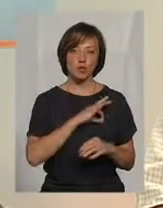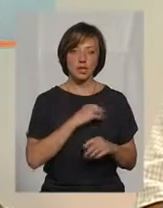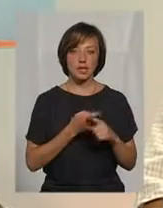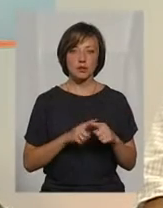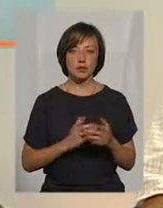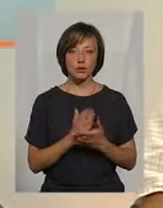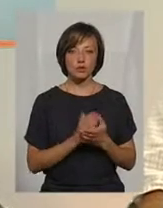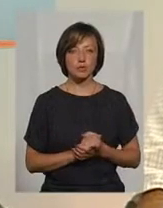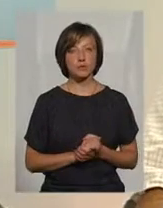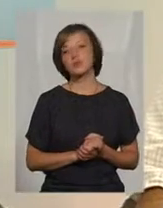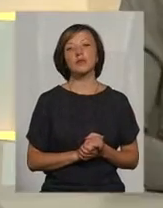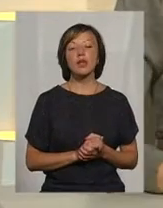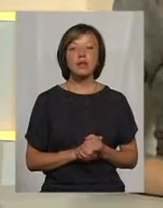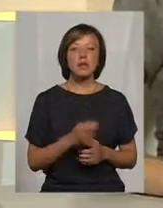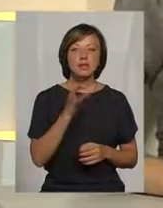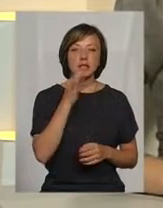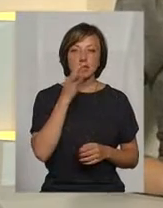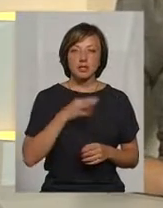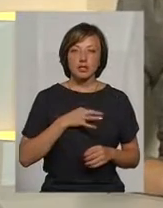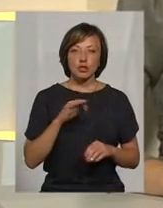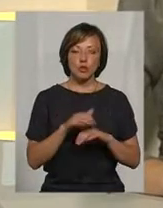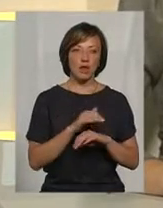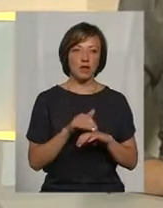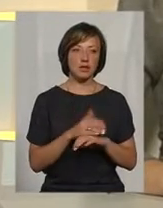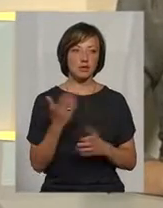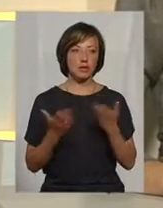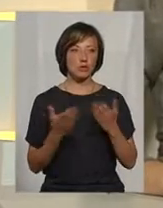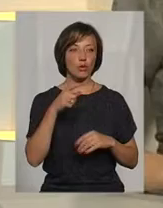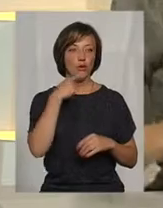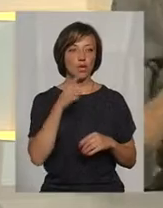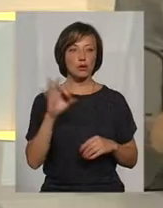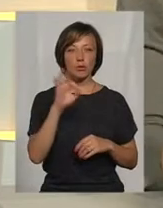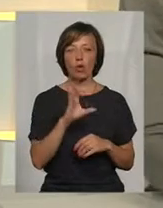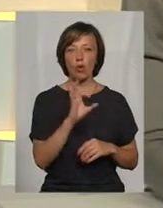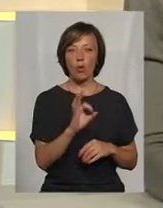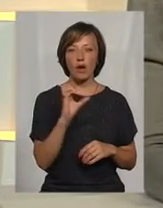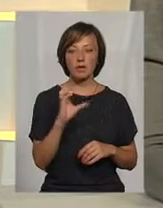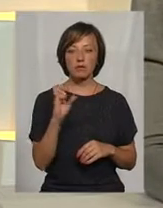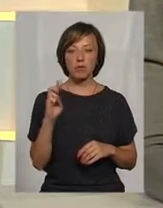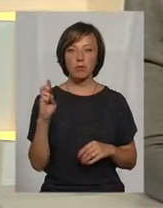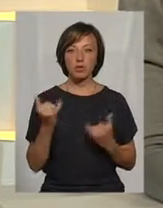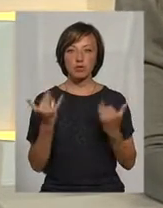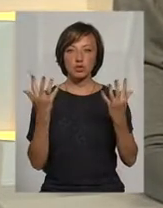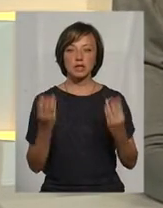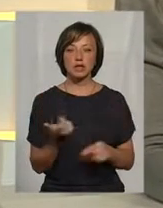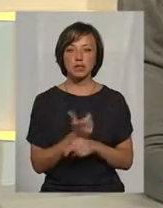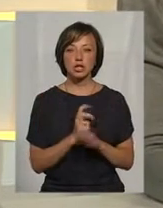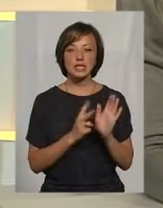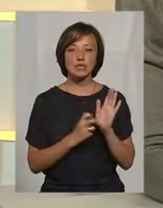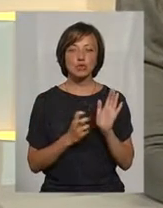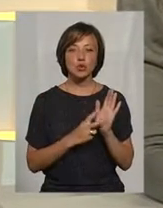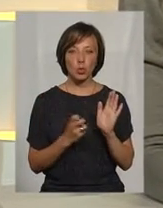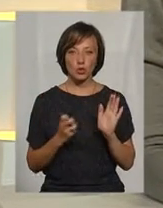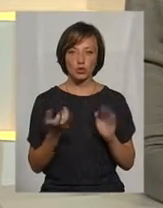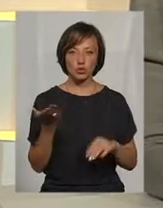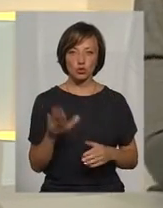послугу. Скажіть, будь ласка, пане Юрію, якщо говорити про ОСББ, то в нас їх на сьогодні більше семи сотень.